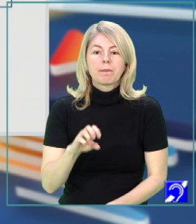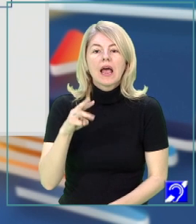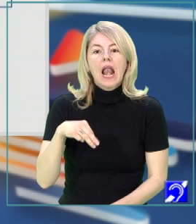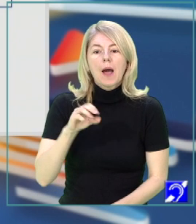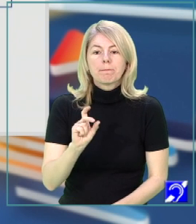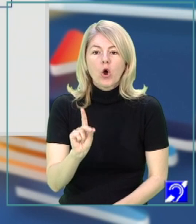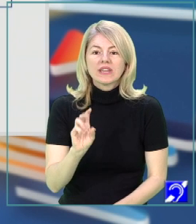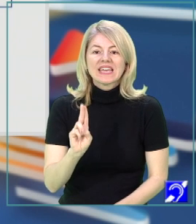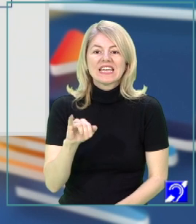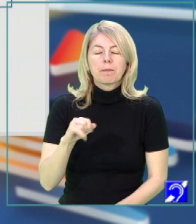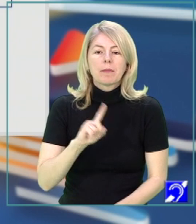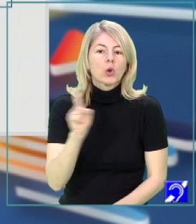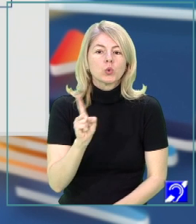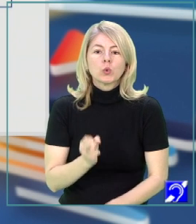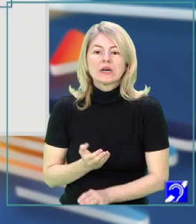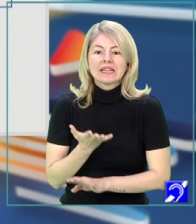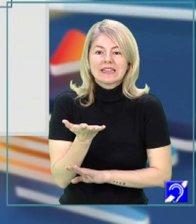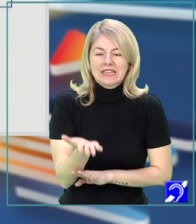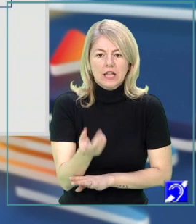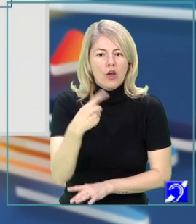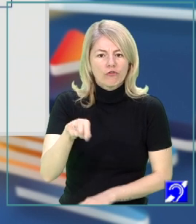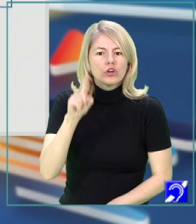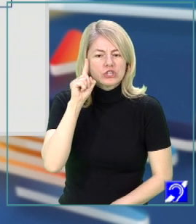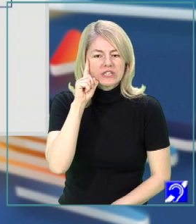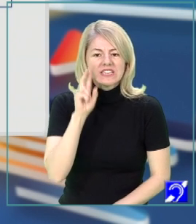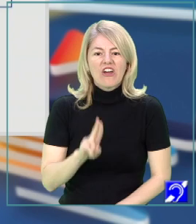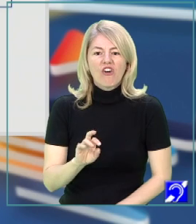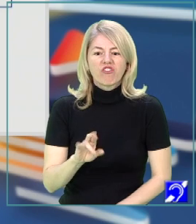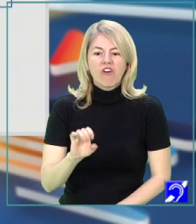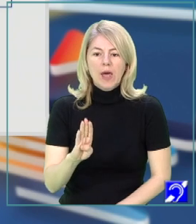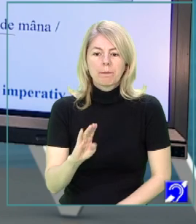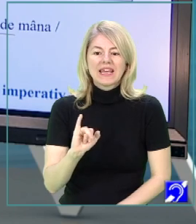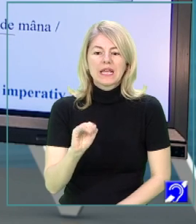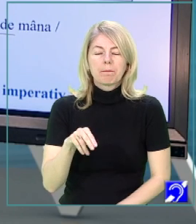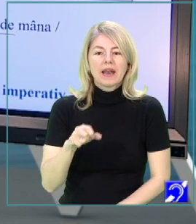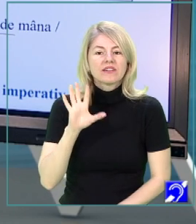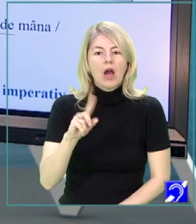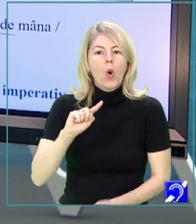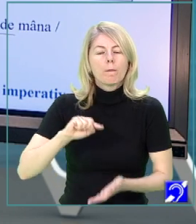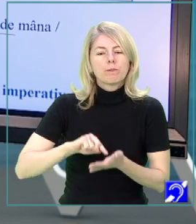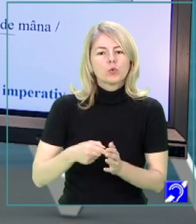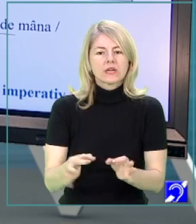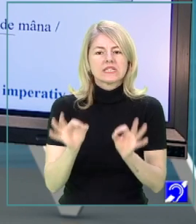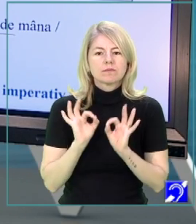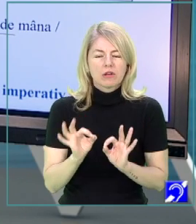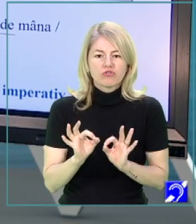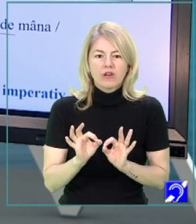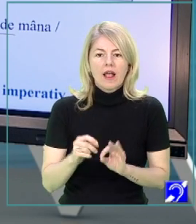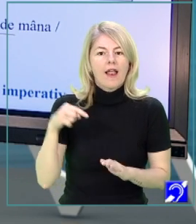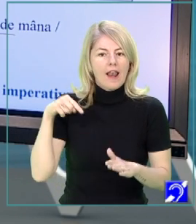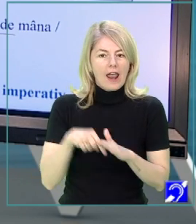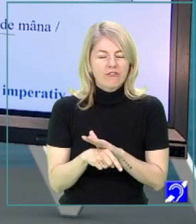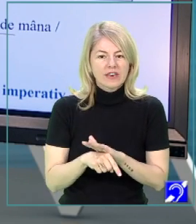imperativ. Nu întinde. Voi știți foarte bine că verbele la modul imperativ au o punctuație specifică. La